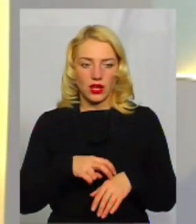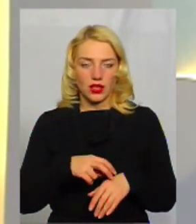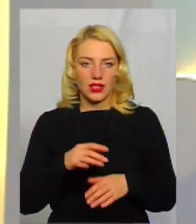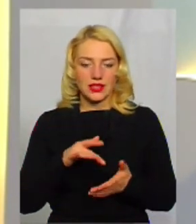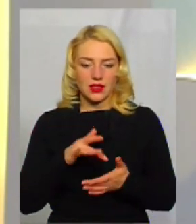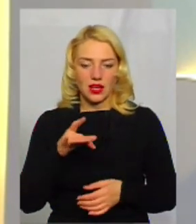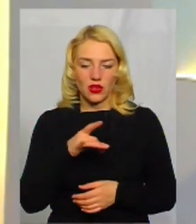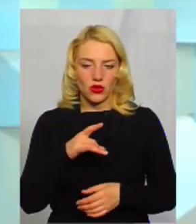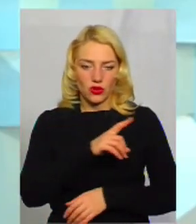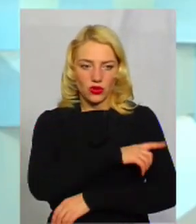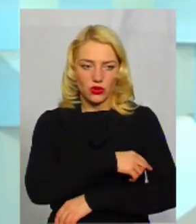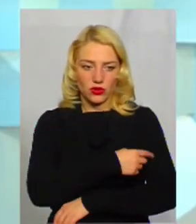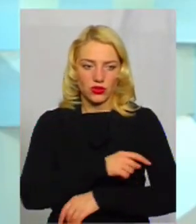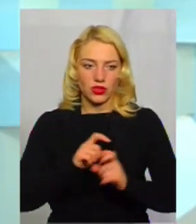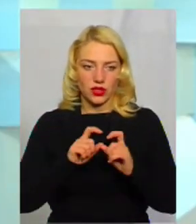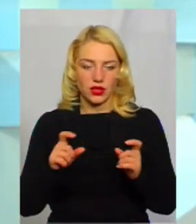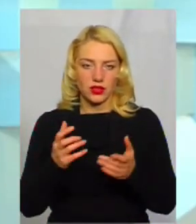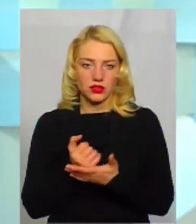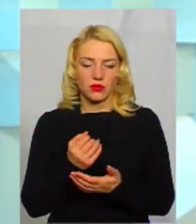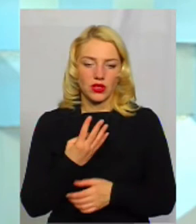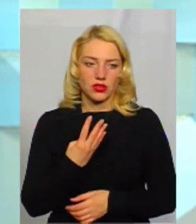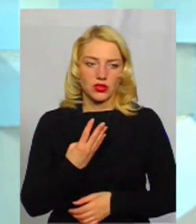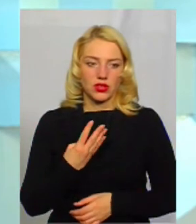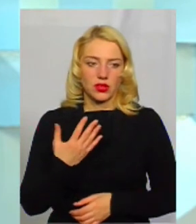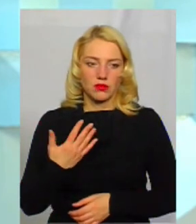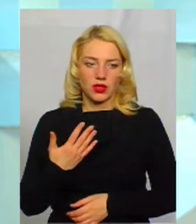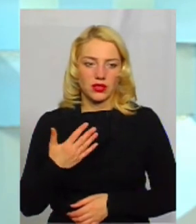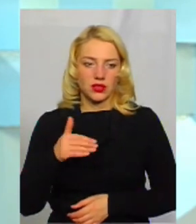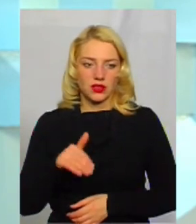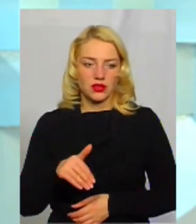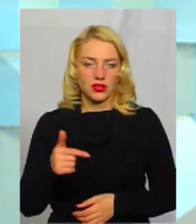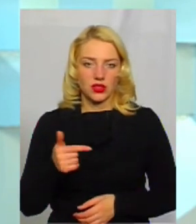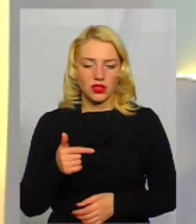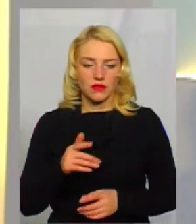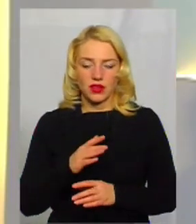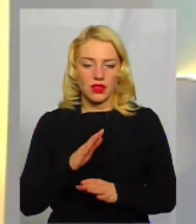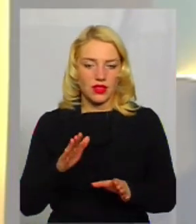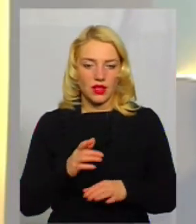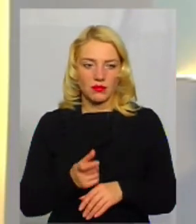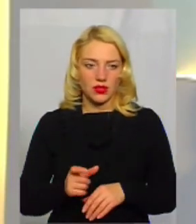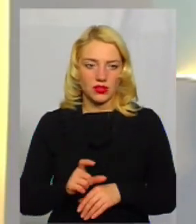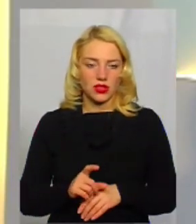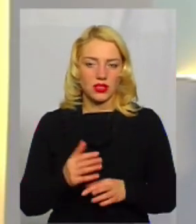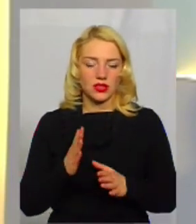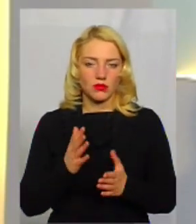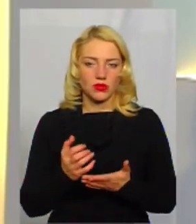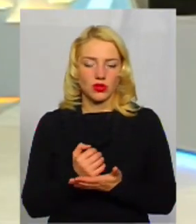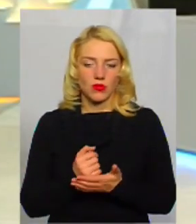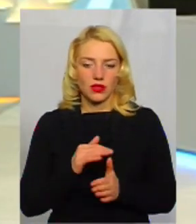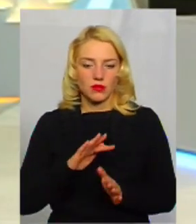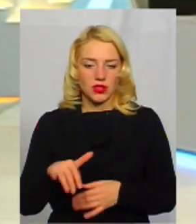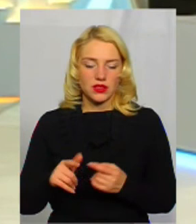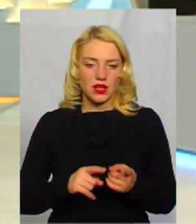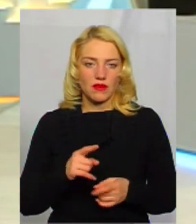центральні районні лікарні заробляє 4-5 тисяч гривень, не більше. А скільки буде заробляти після реформи з 1